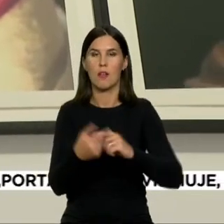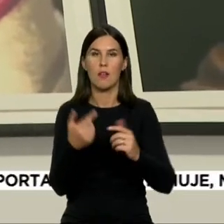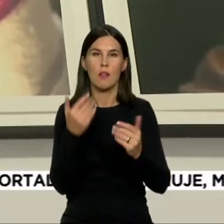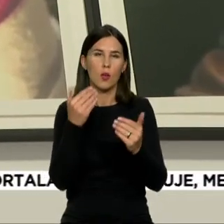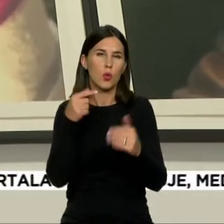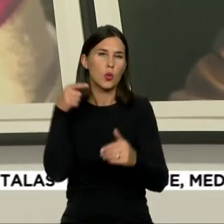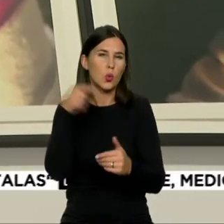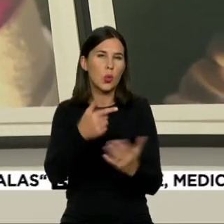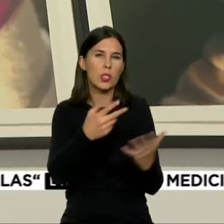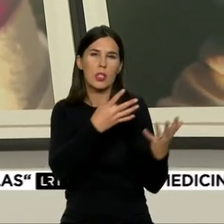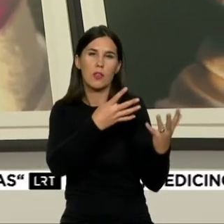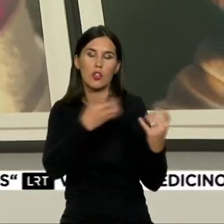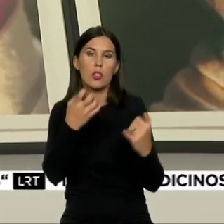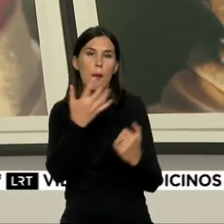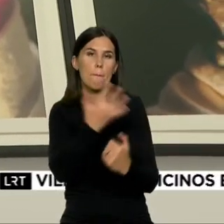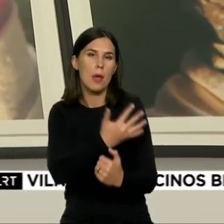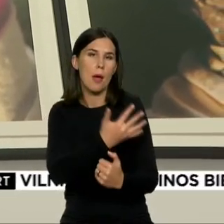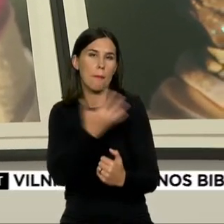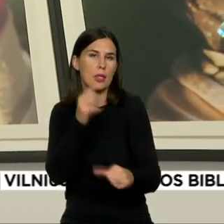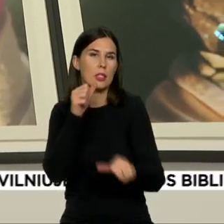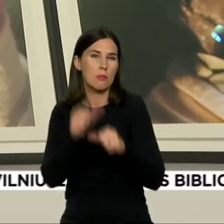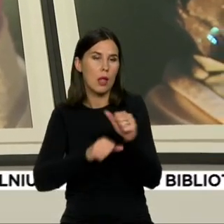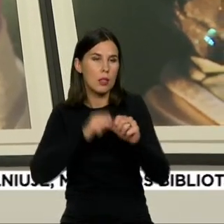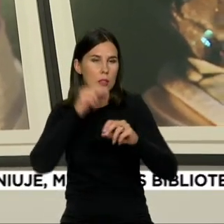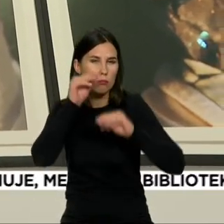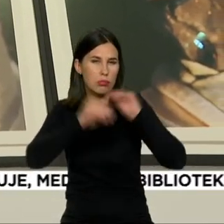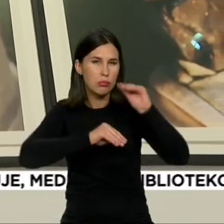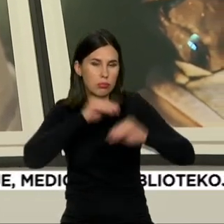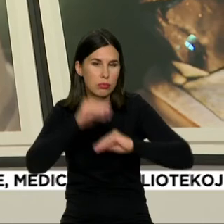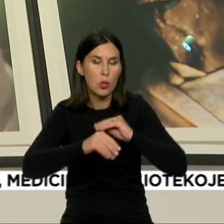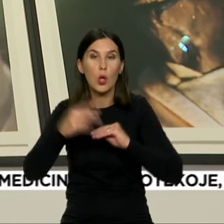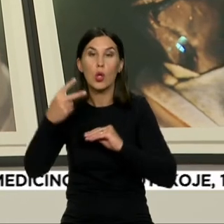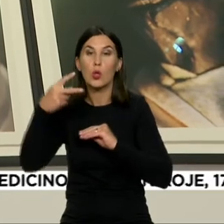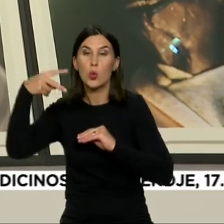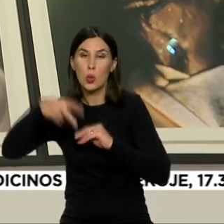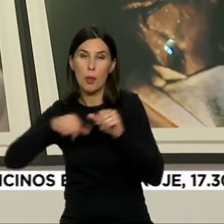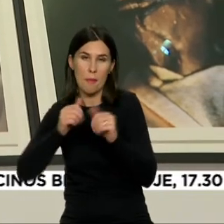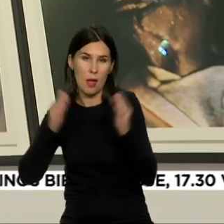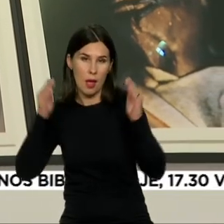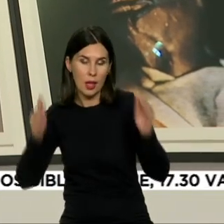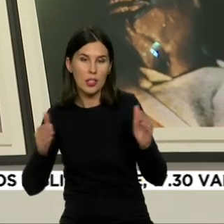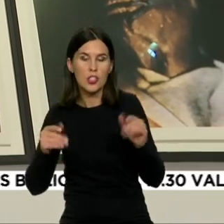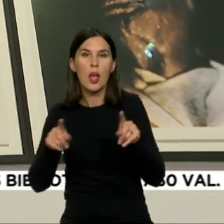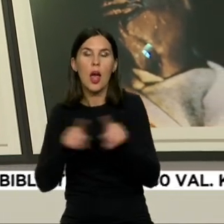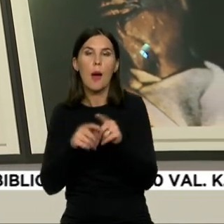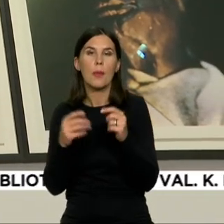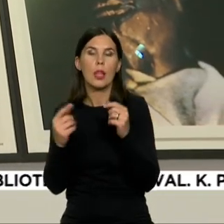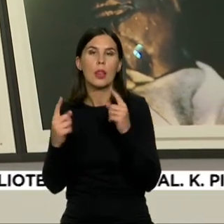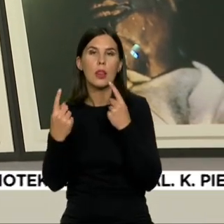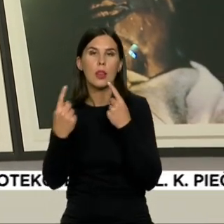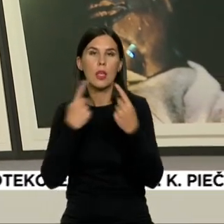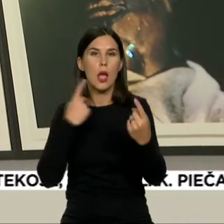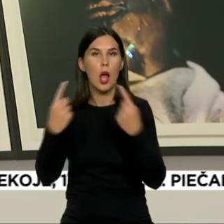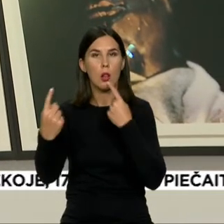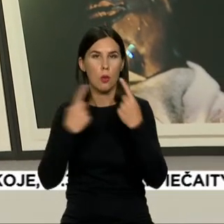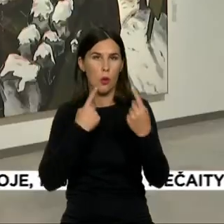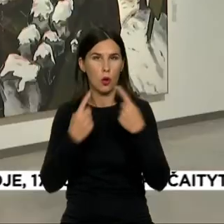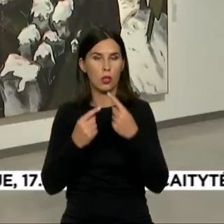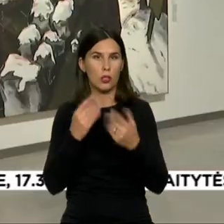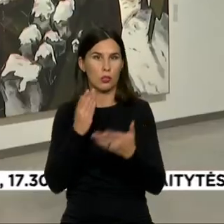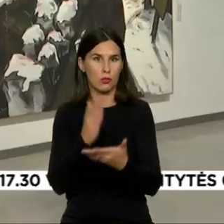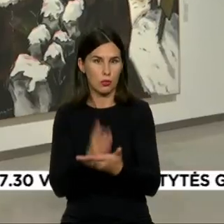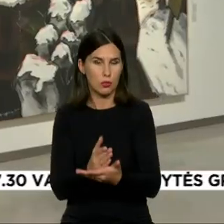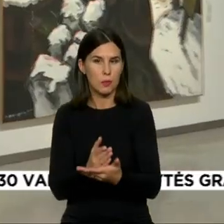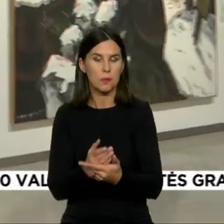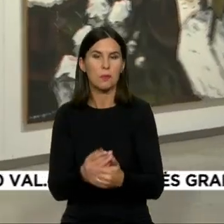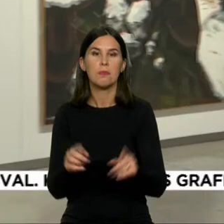1955-2000 metais kūrė dialogą. Kūriniai ir eksponuojami taip, kad išties